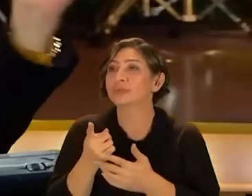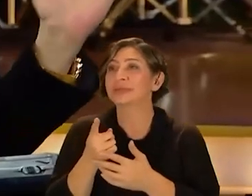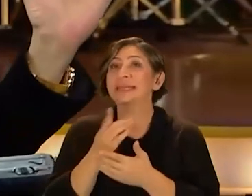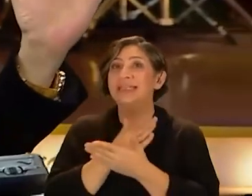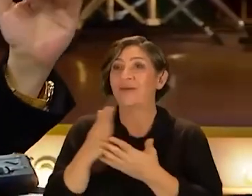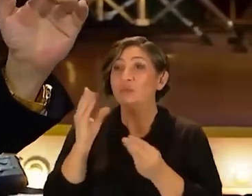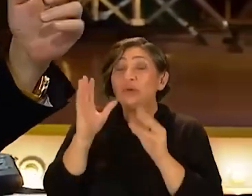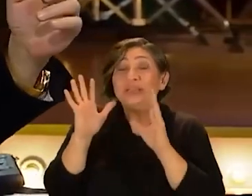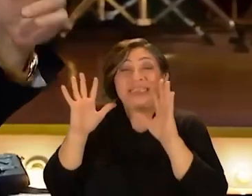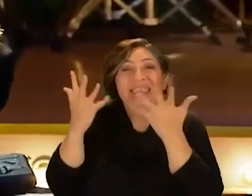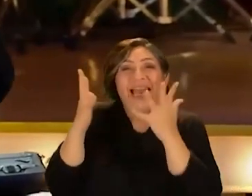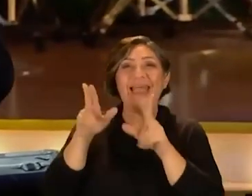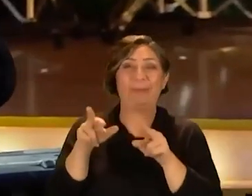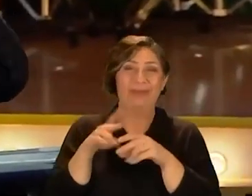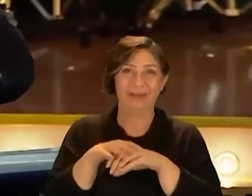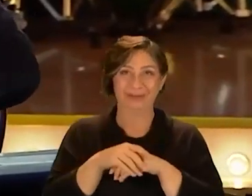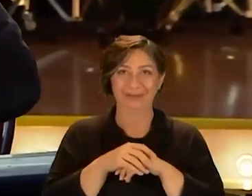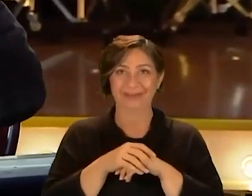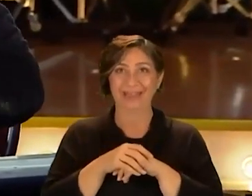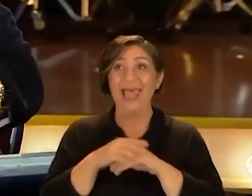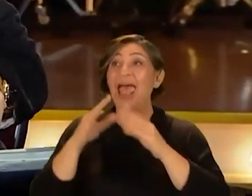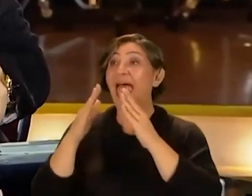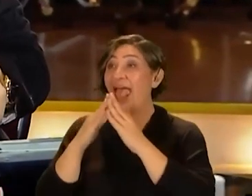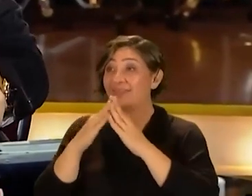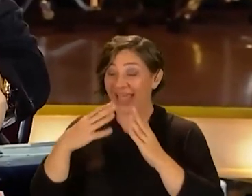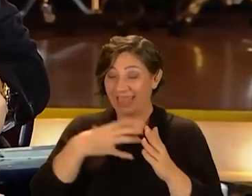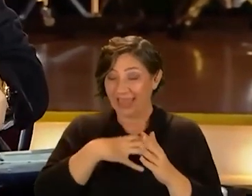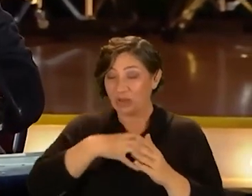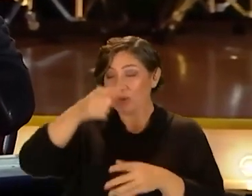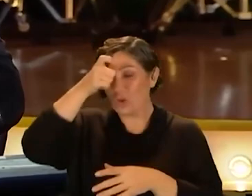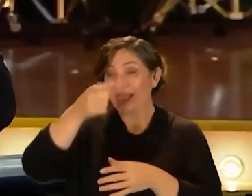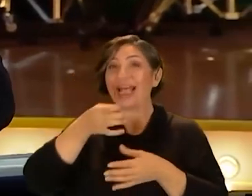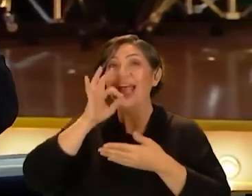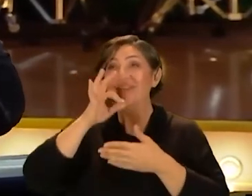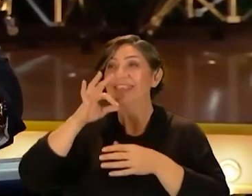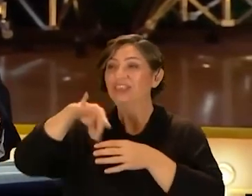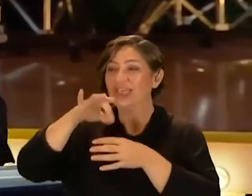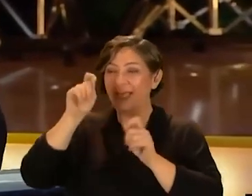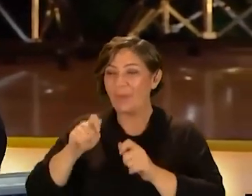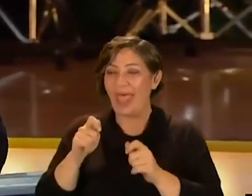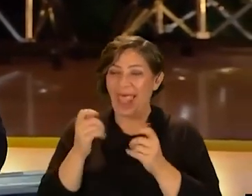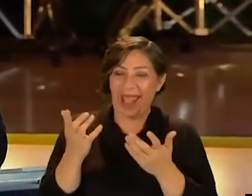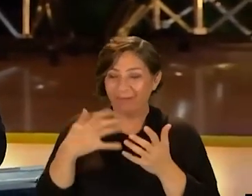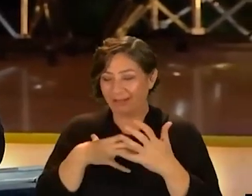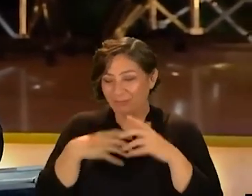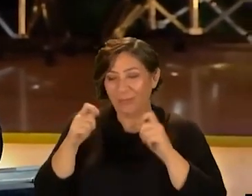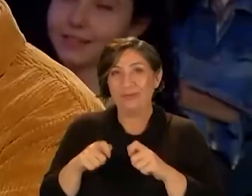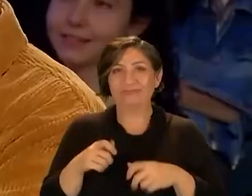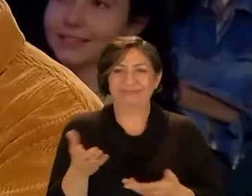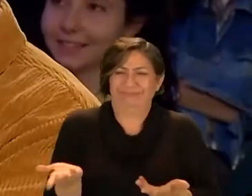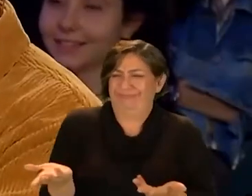Devamı çok çılgın Bakalım Evet Evde kendine Türk kahvesi çay yapan emire dönüyorum